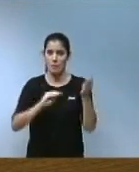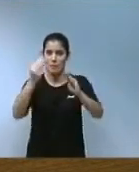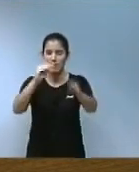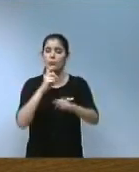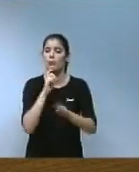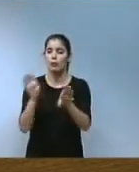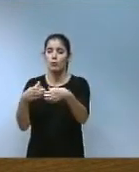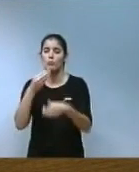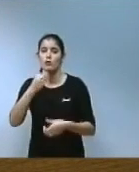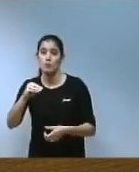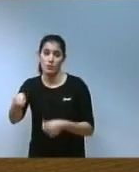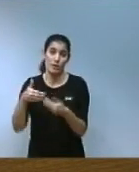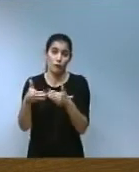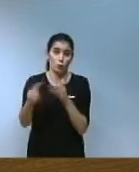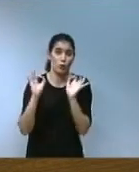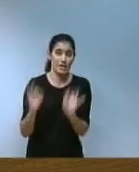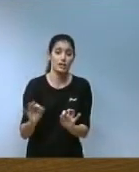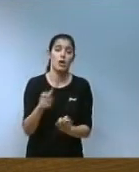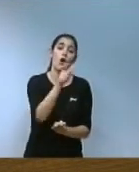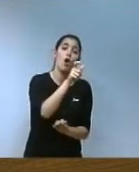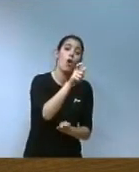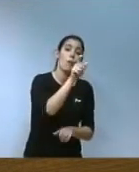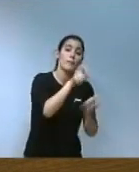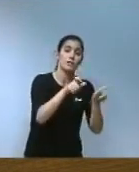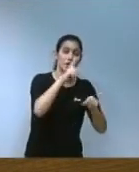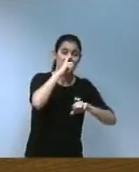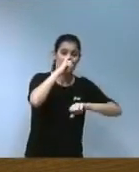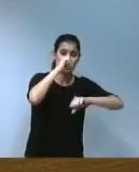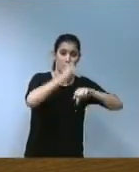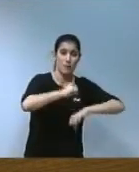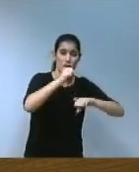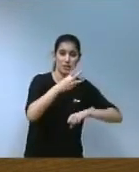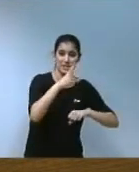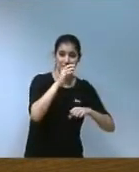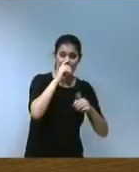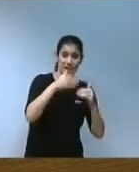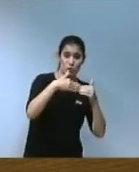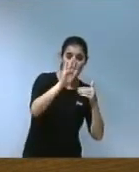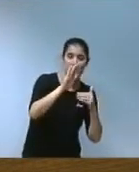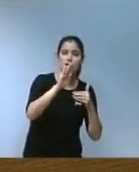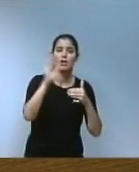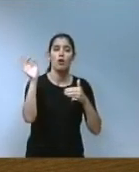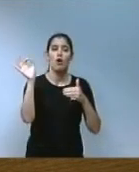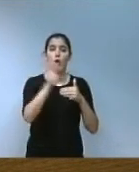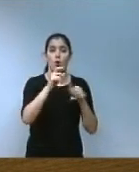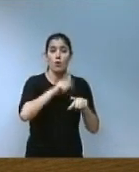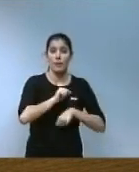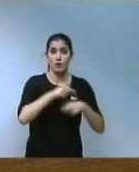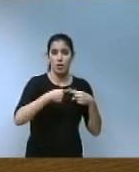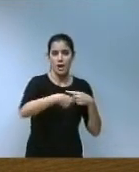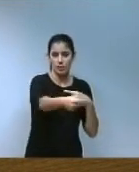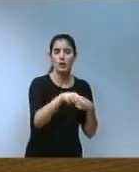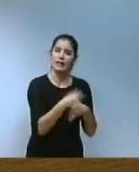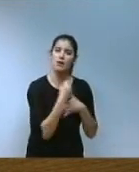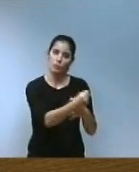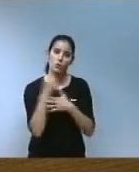joves, el nostre futur i les persones majors de 30 anys i aturades de llarga durada. Consolidarem el nou model d'organisme i